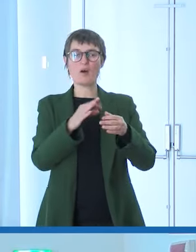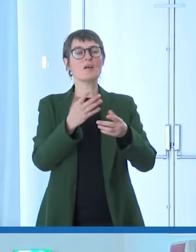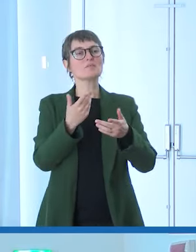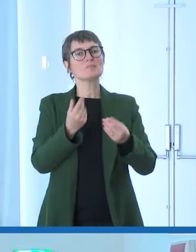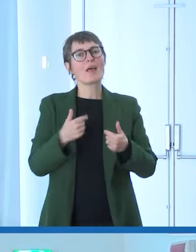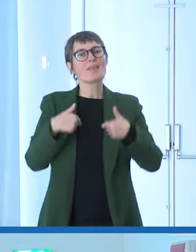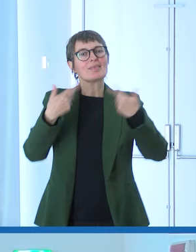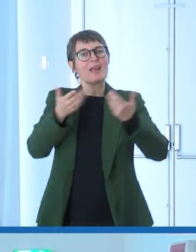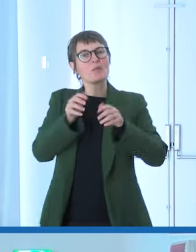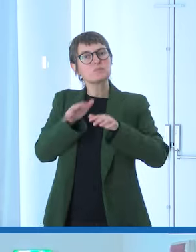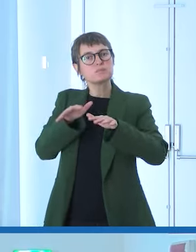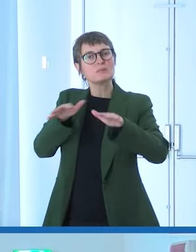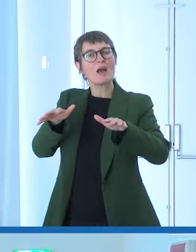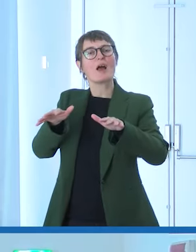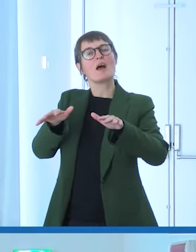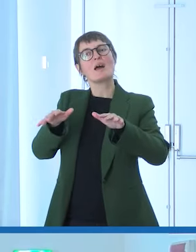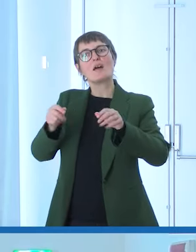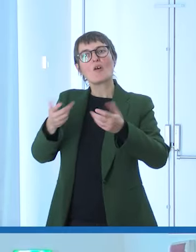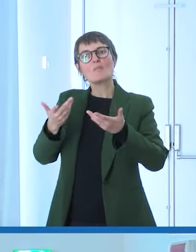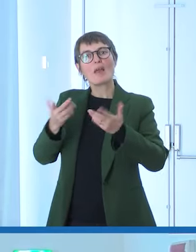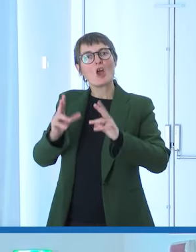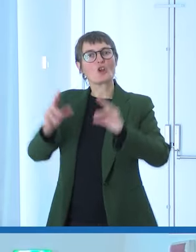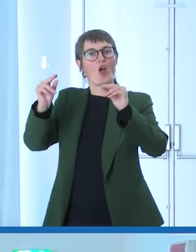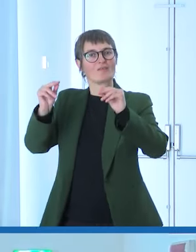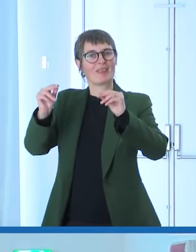anche di comunicazione di tipo tradizionale.